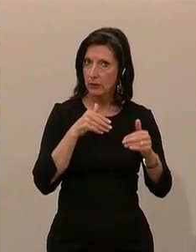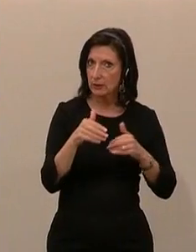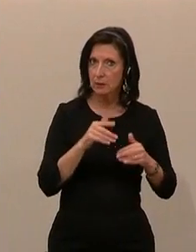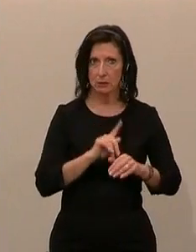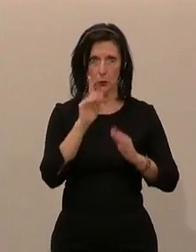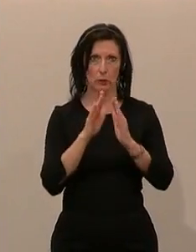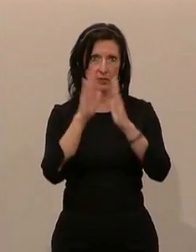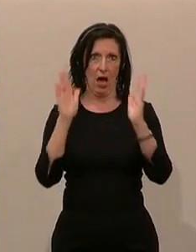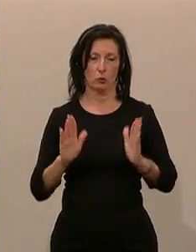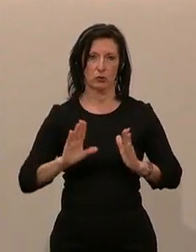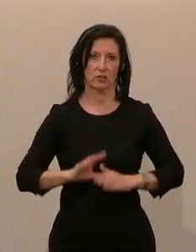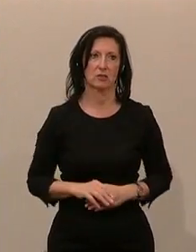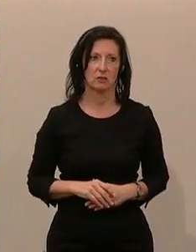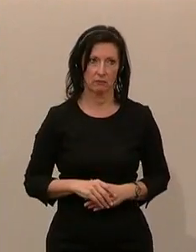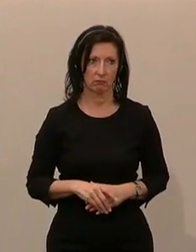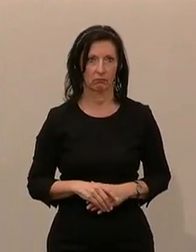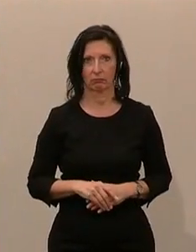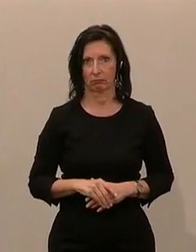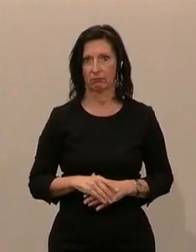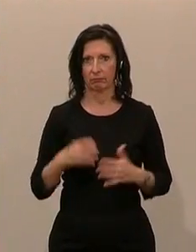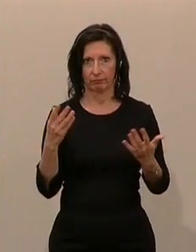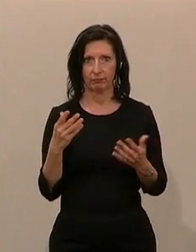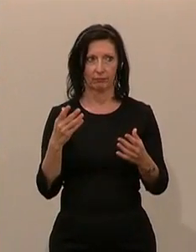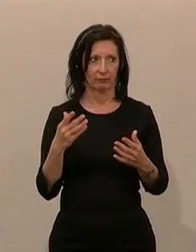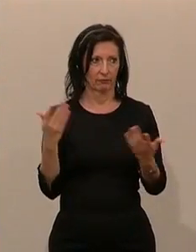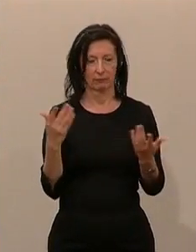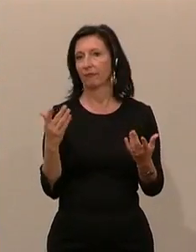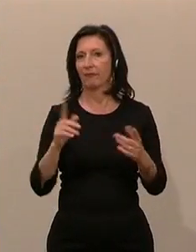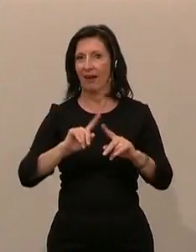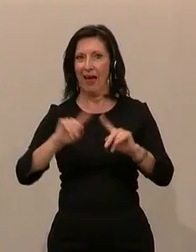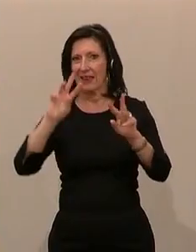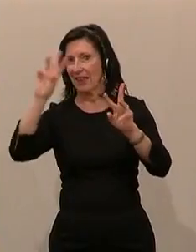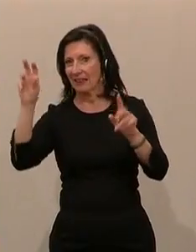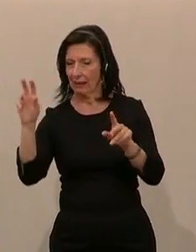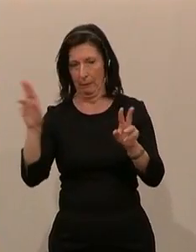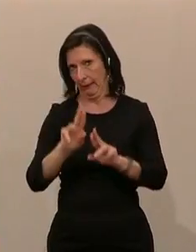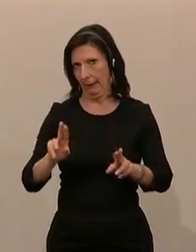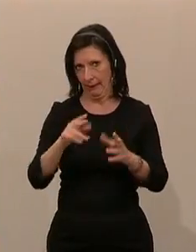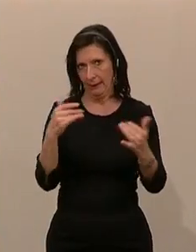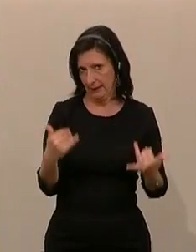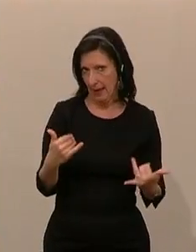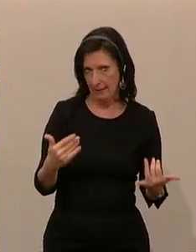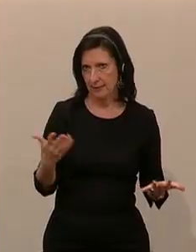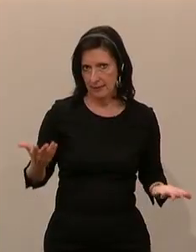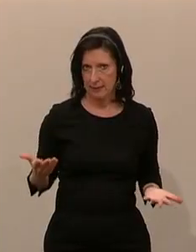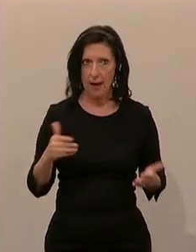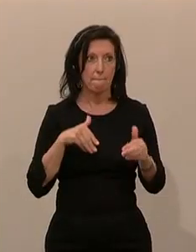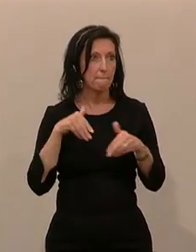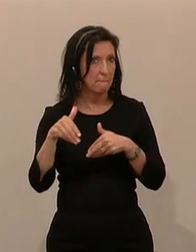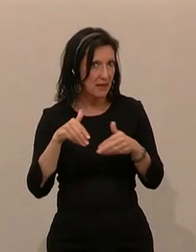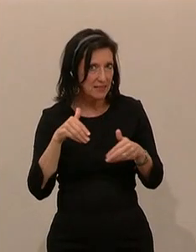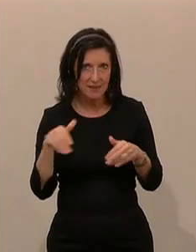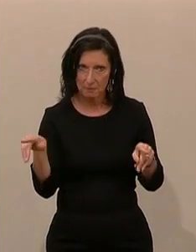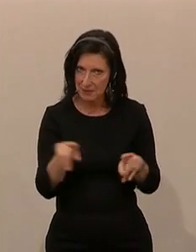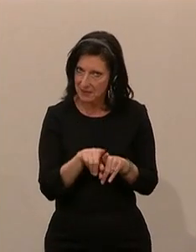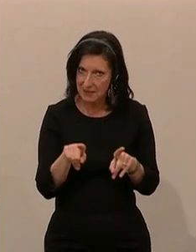Am Wort der Gesundheitssprecher der Neos, Gerald Lorca. So arbeitet das Ministerium auch